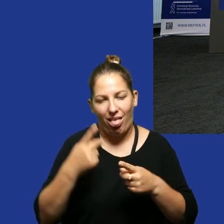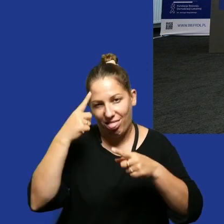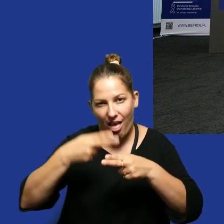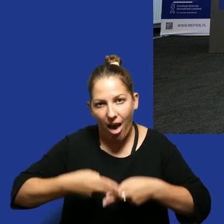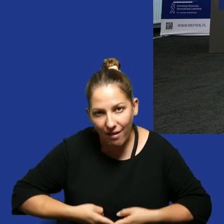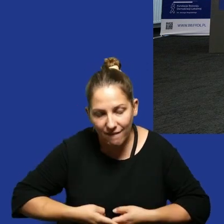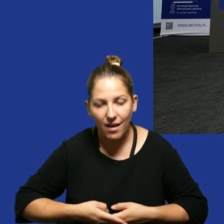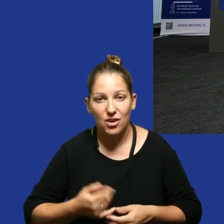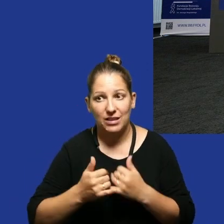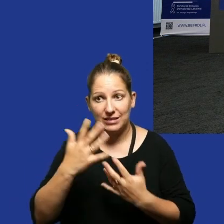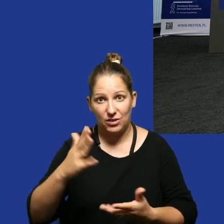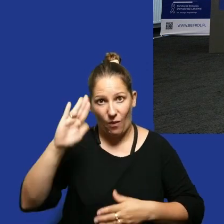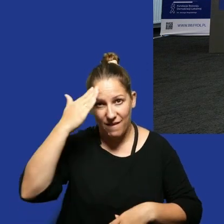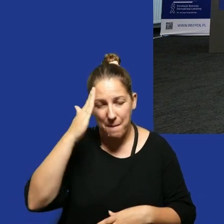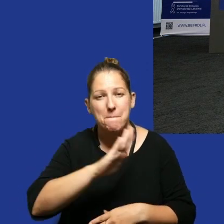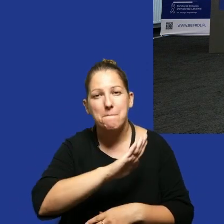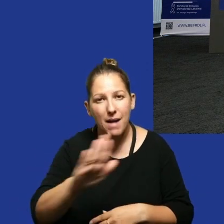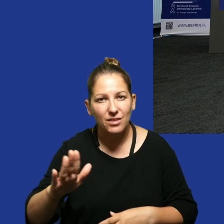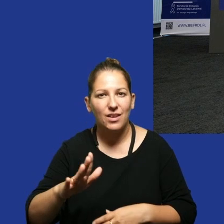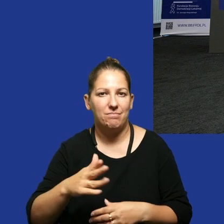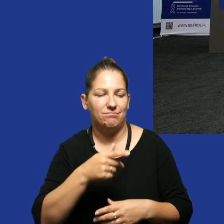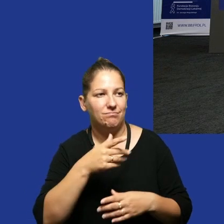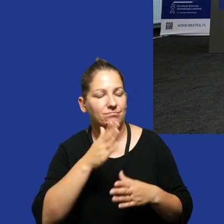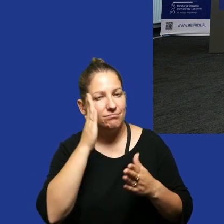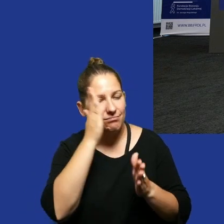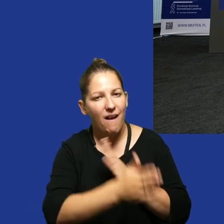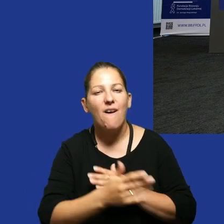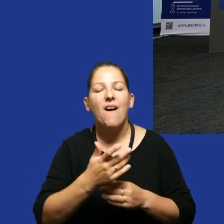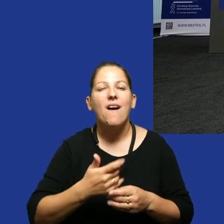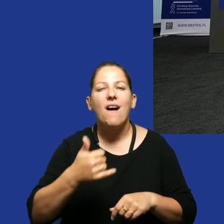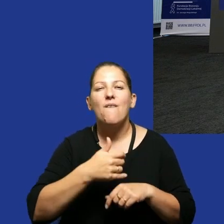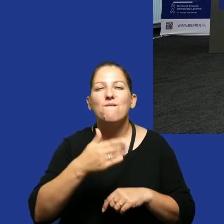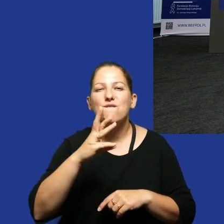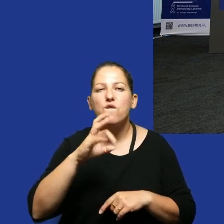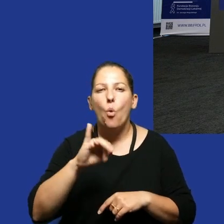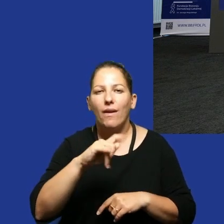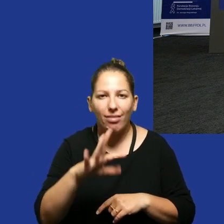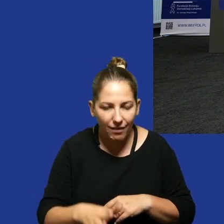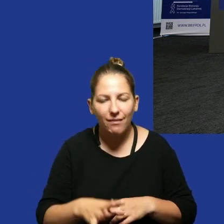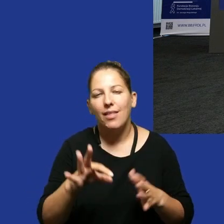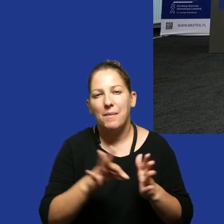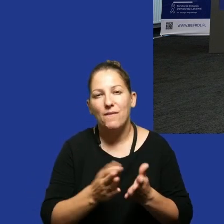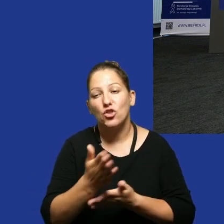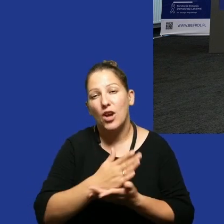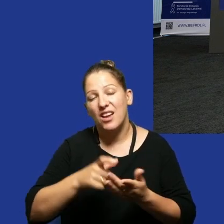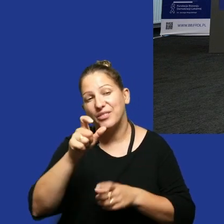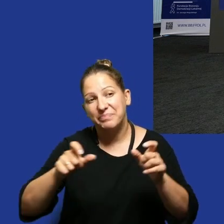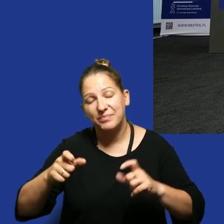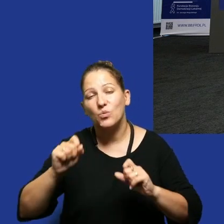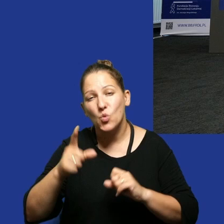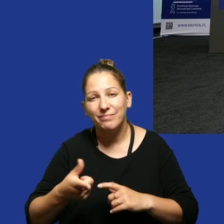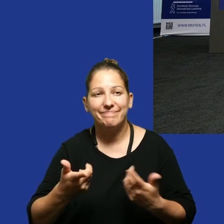jak chcecie się czegoś dowiedzieć macie temat do wójta idźcie najpierw z nim porozmawiać ja wiem że na pewno jest część takich wójtów